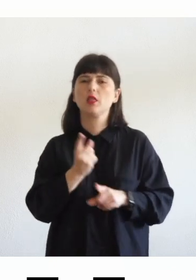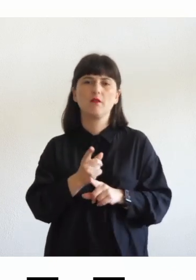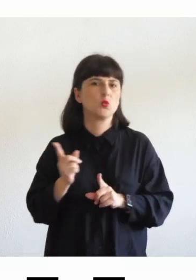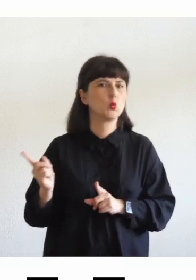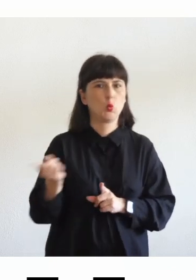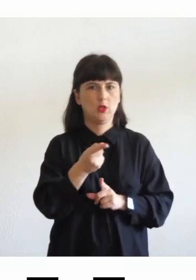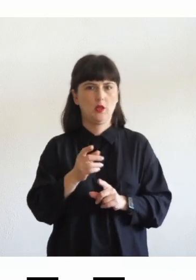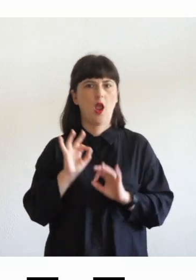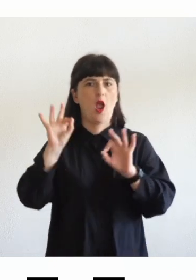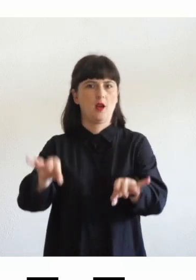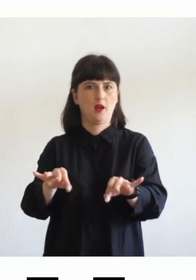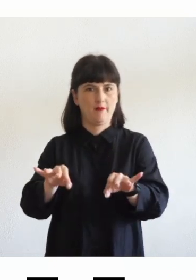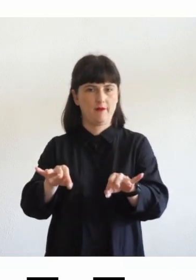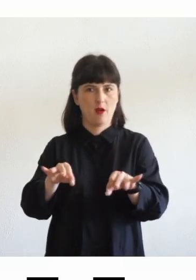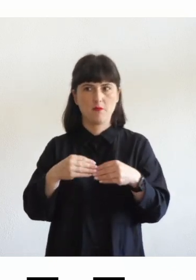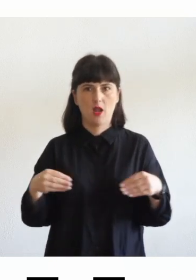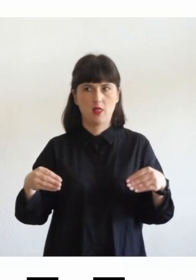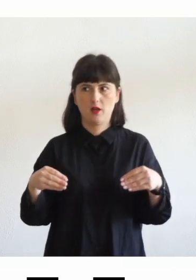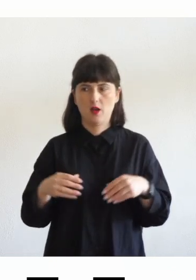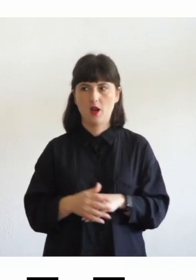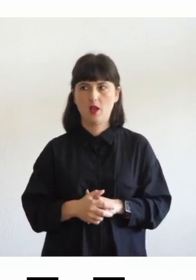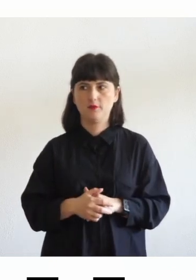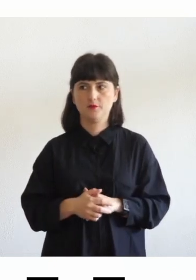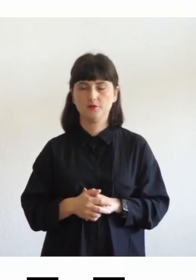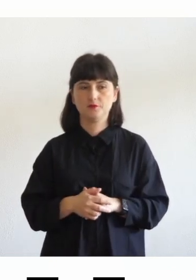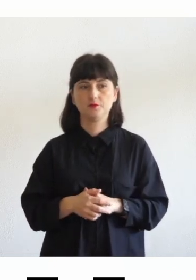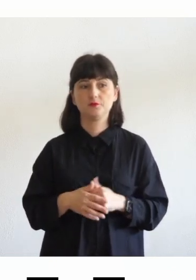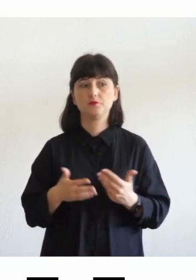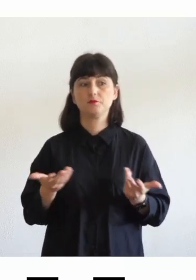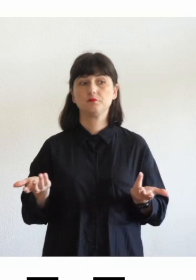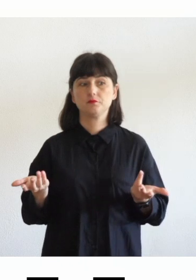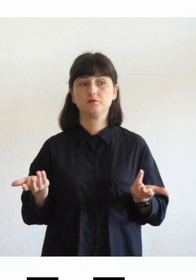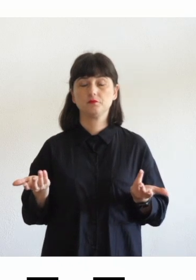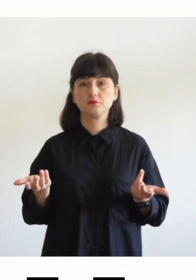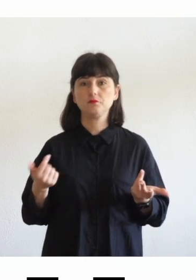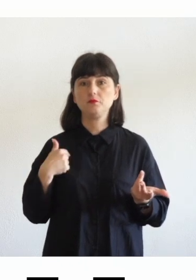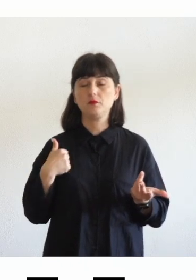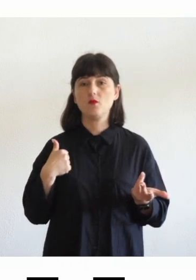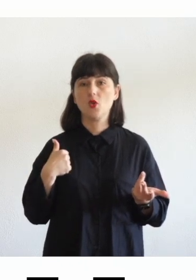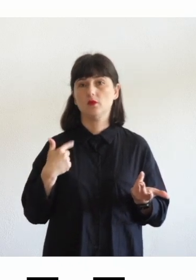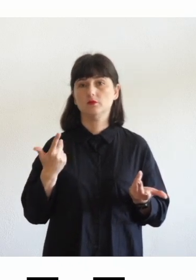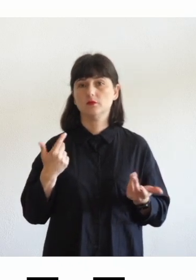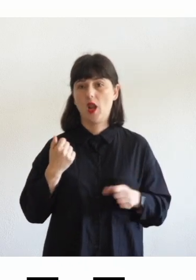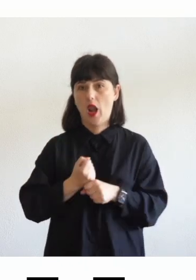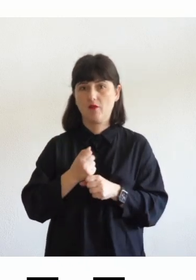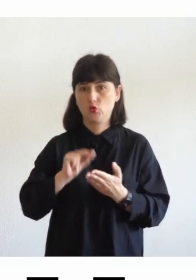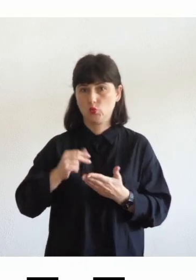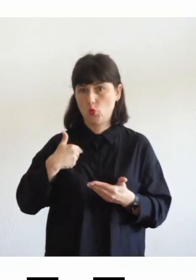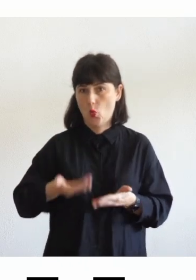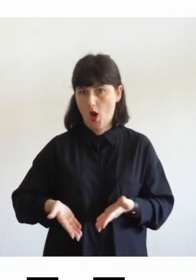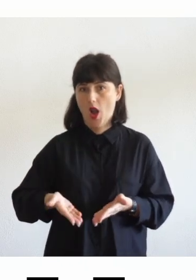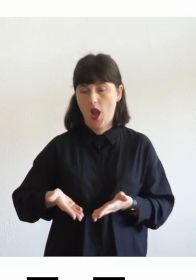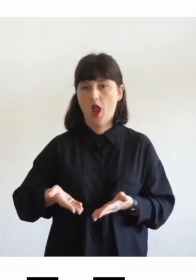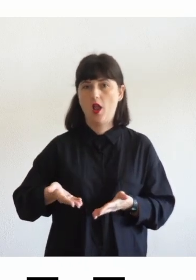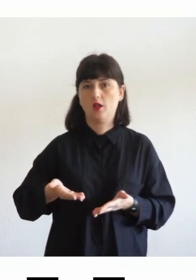quindi io mi sono un po' chiesta io lavoro nella scuola ovviamente da sempre posso definirmi una